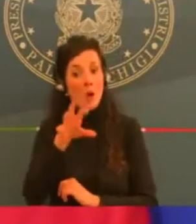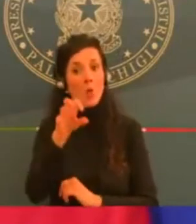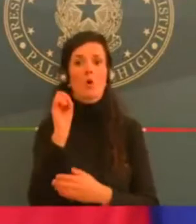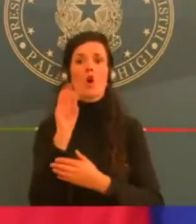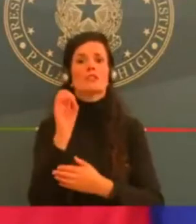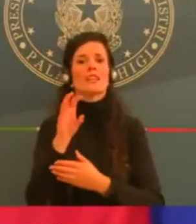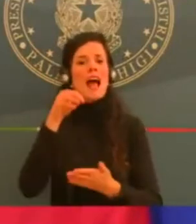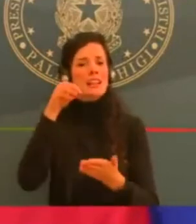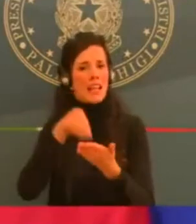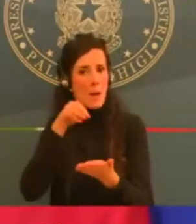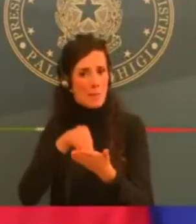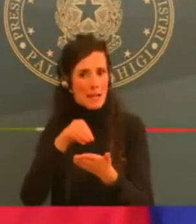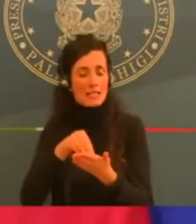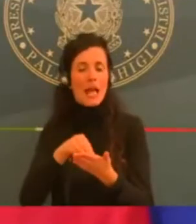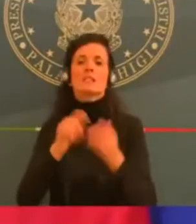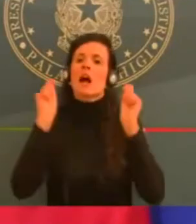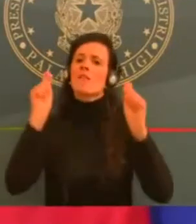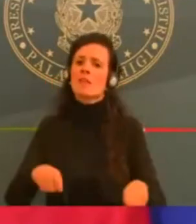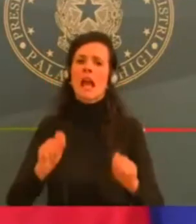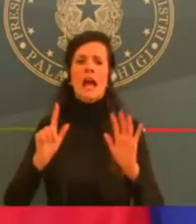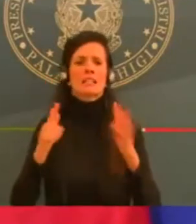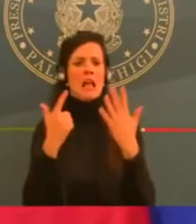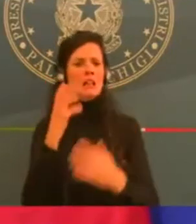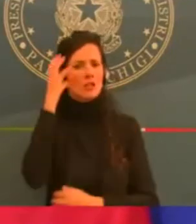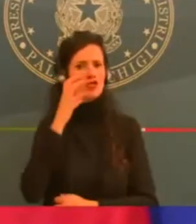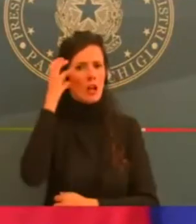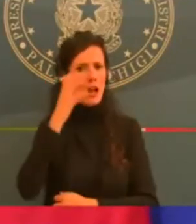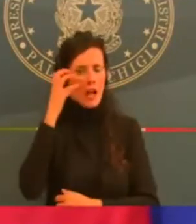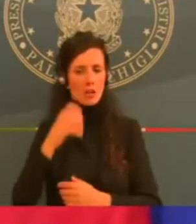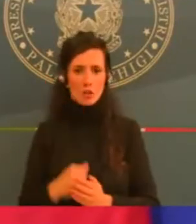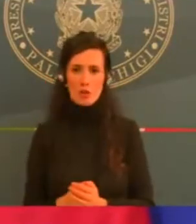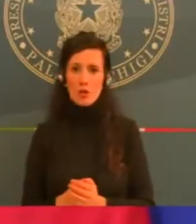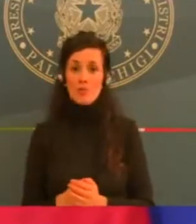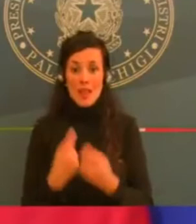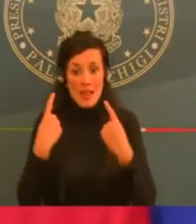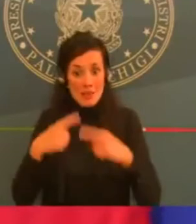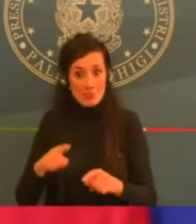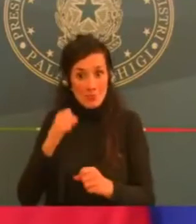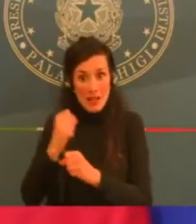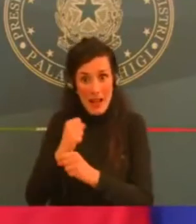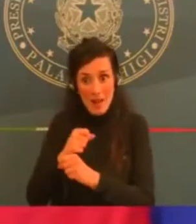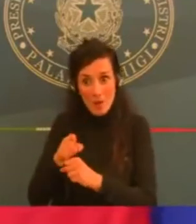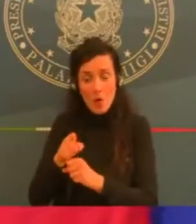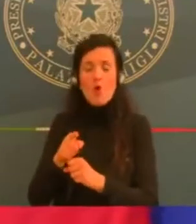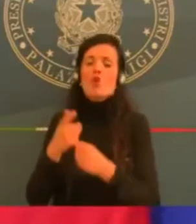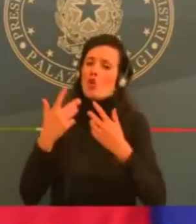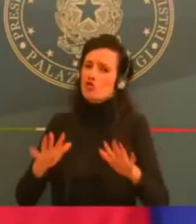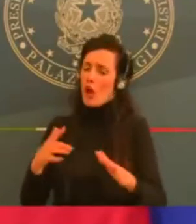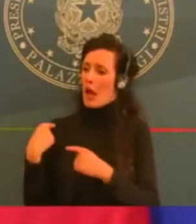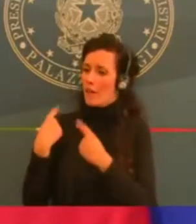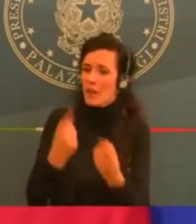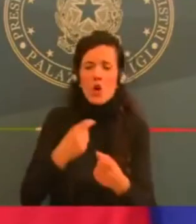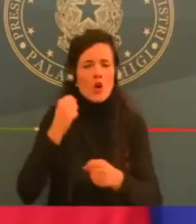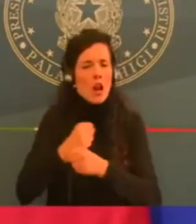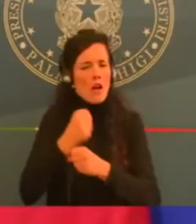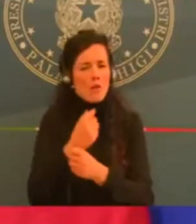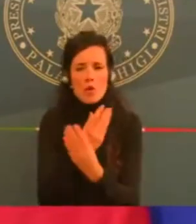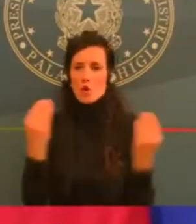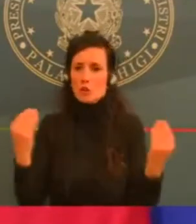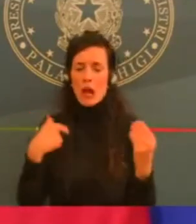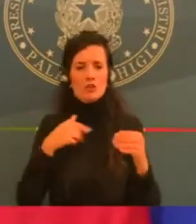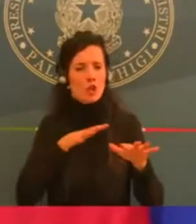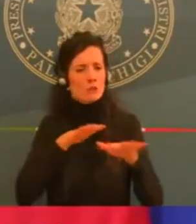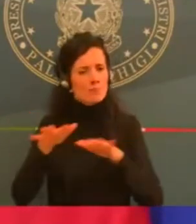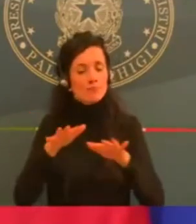giorni, proprio stasera durante il Consiglio dei Ministri, c'è stata una pausa in cui tutti i ministri interessati, in particolare la ministra Zolina,